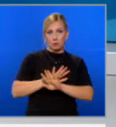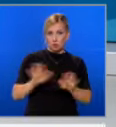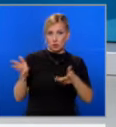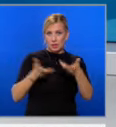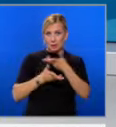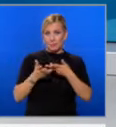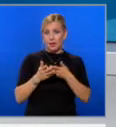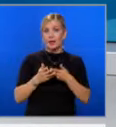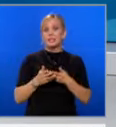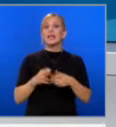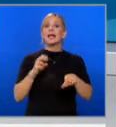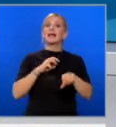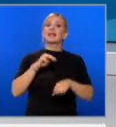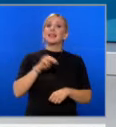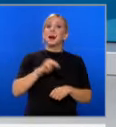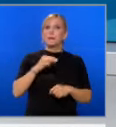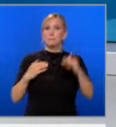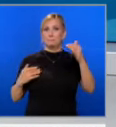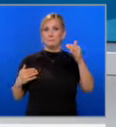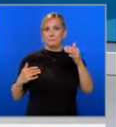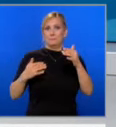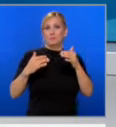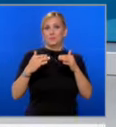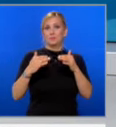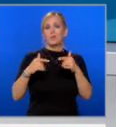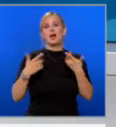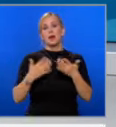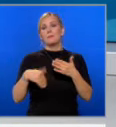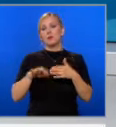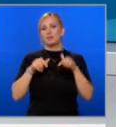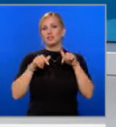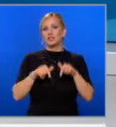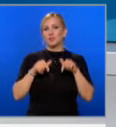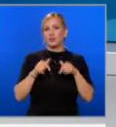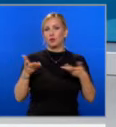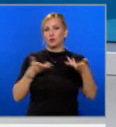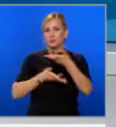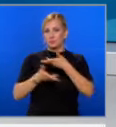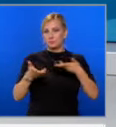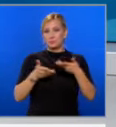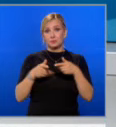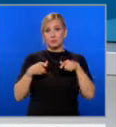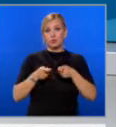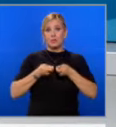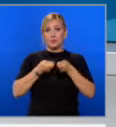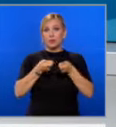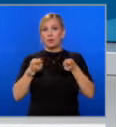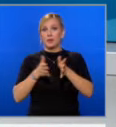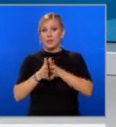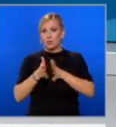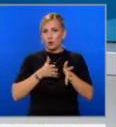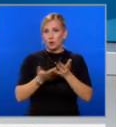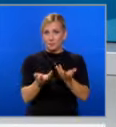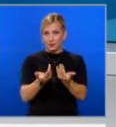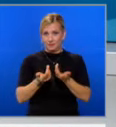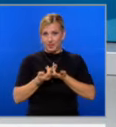Тръмп е съкратил разликата в Джорджия и Аризона. А повече за медийният сблъсък, на който се залага да убеди избирателите и привлече